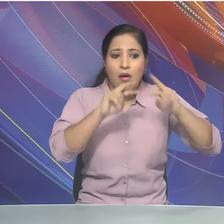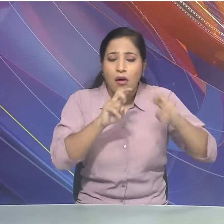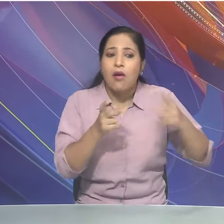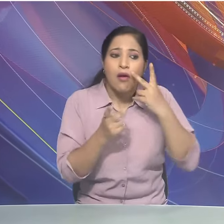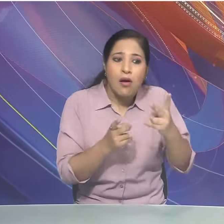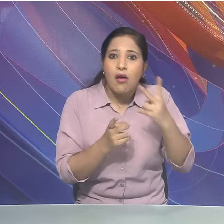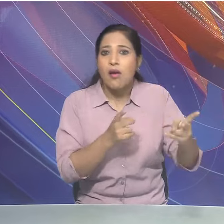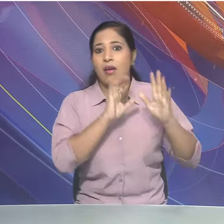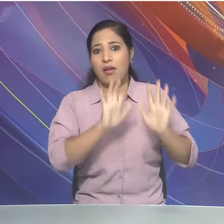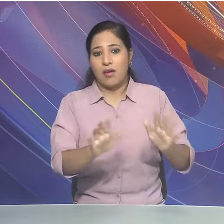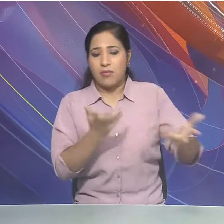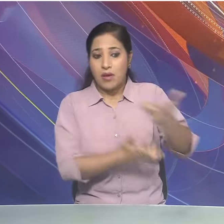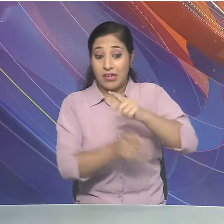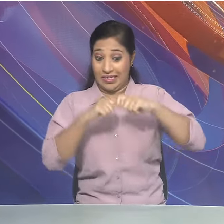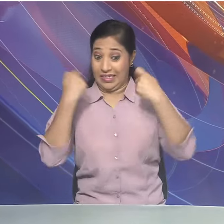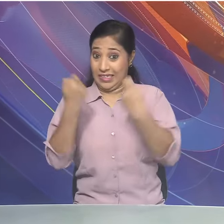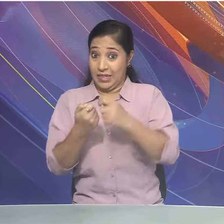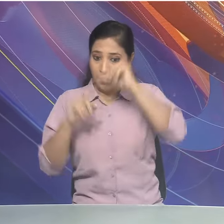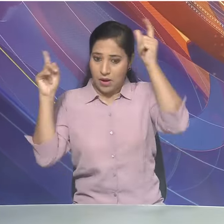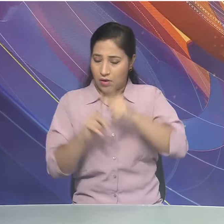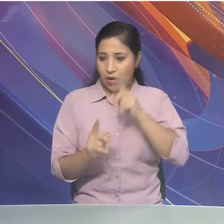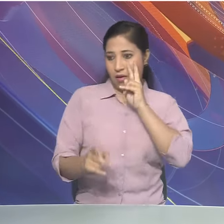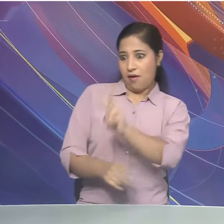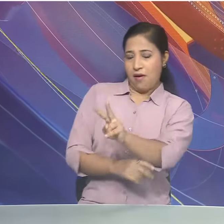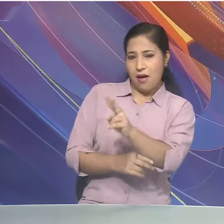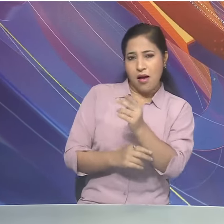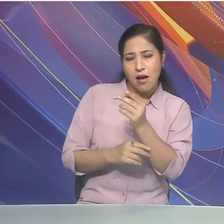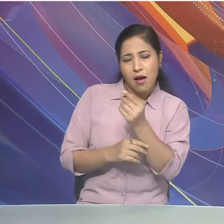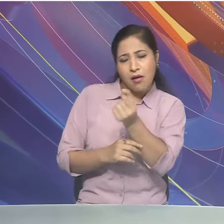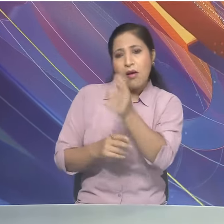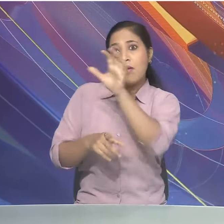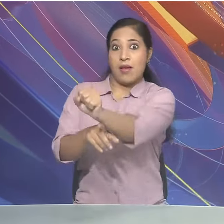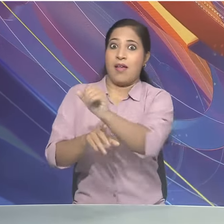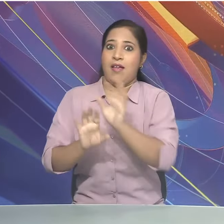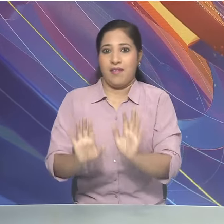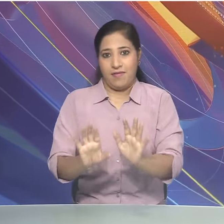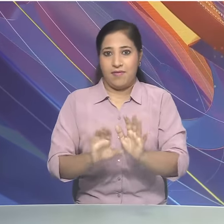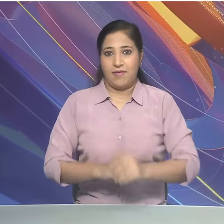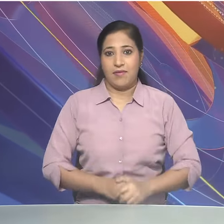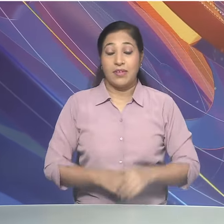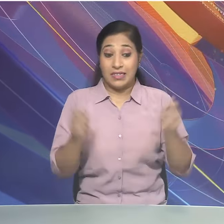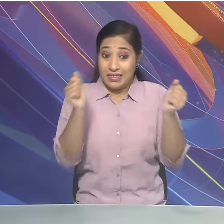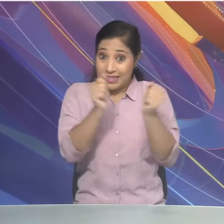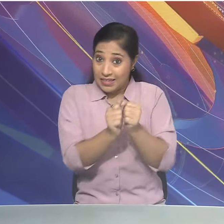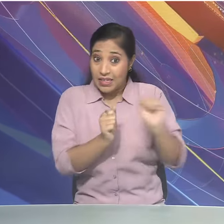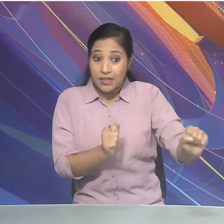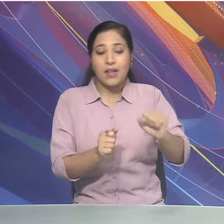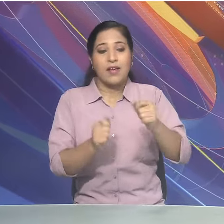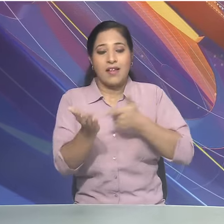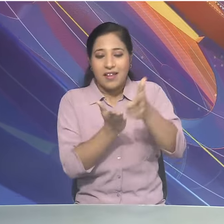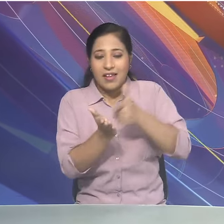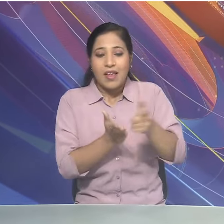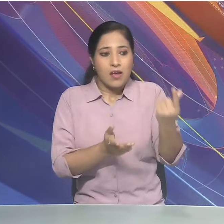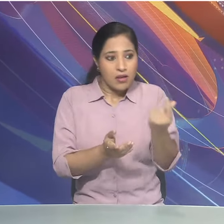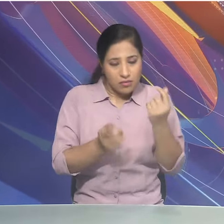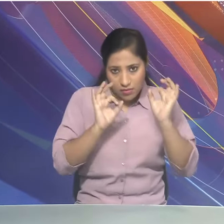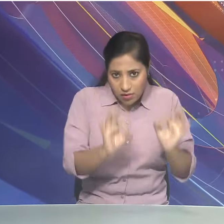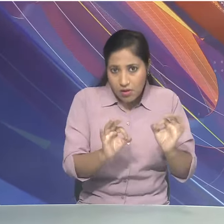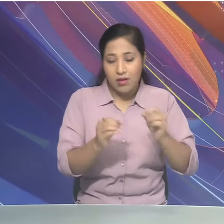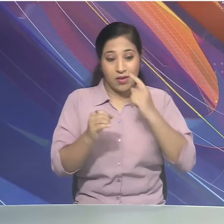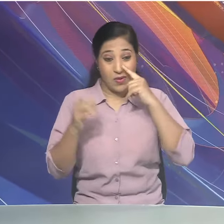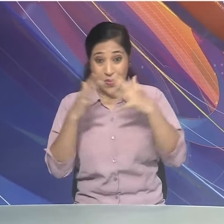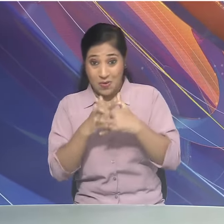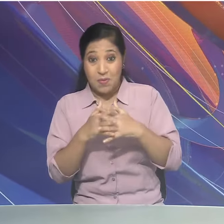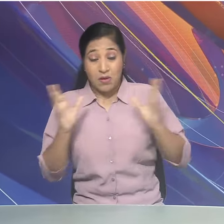पीम मोदी के टीम इंडिया के नजरिय की बानगी है। इसके साथ किसानों की आए, महिला